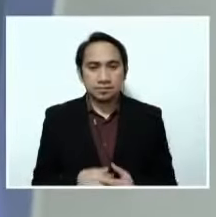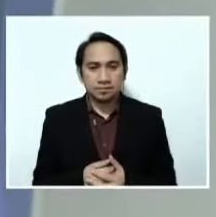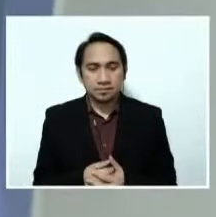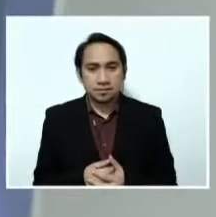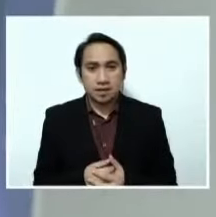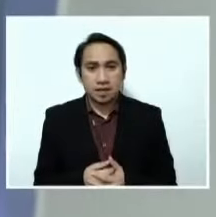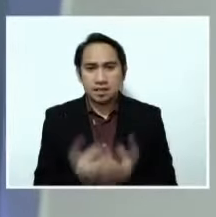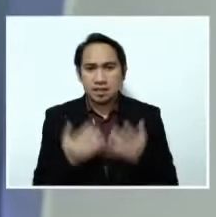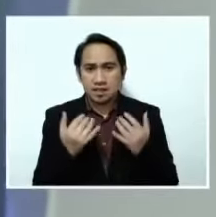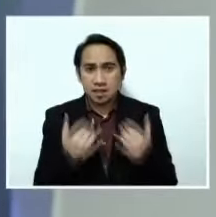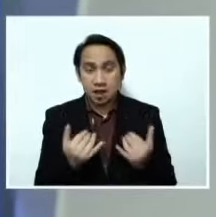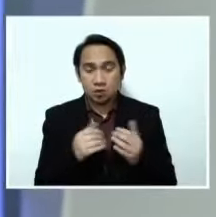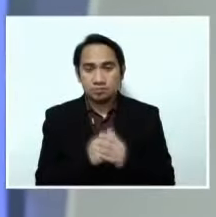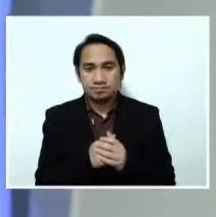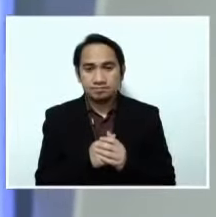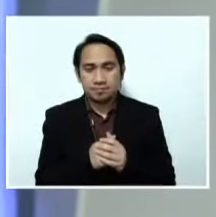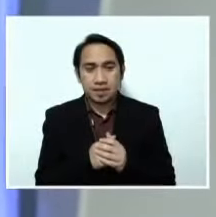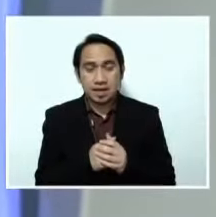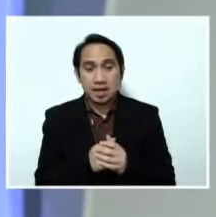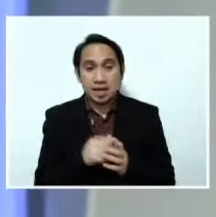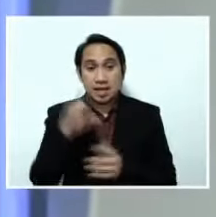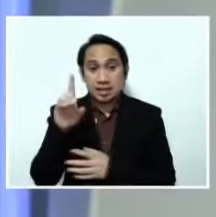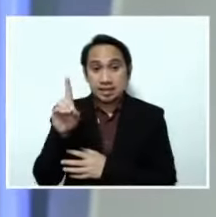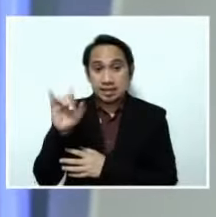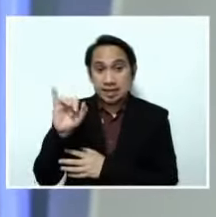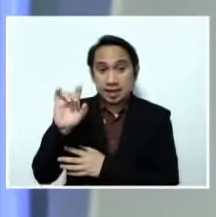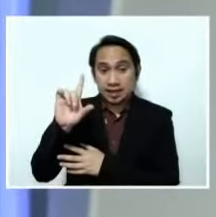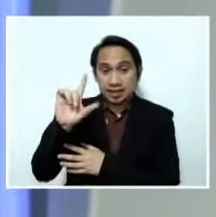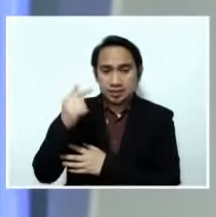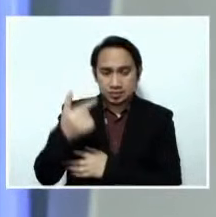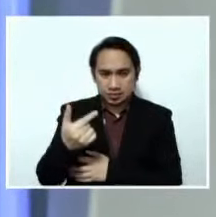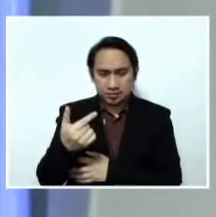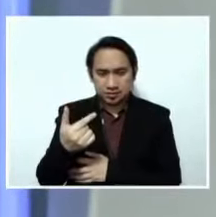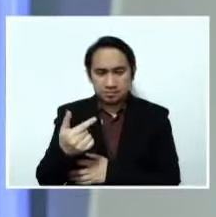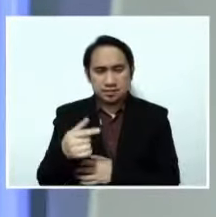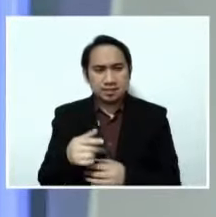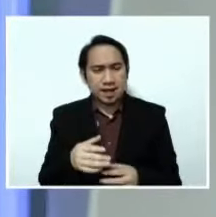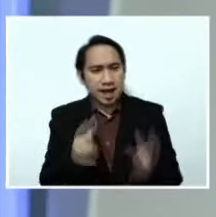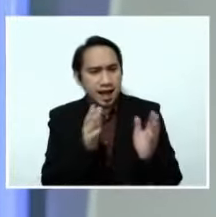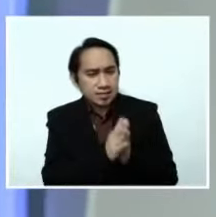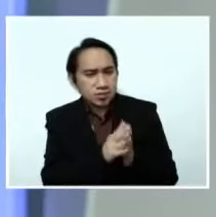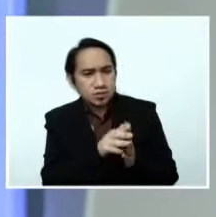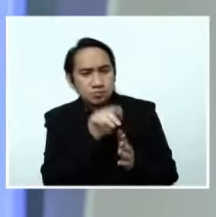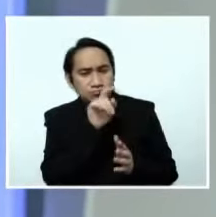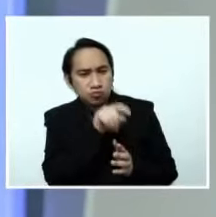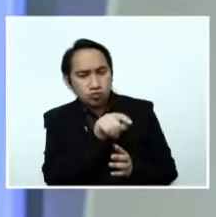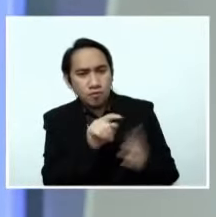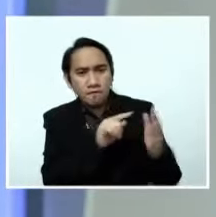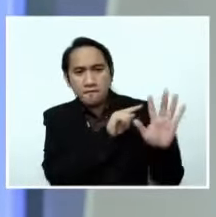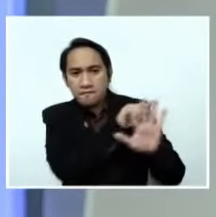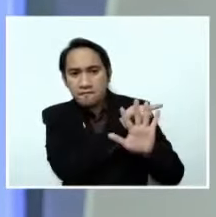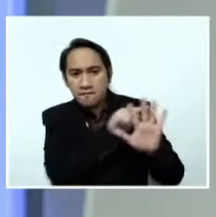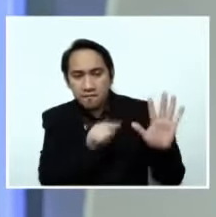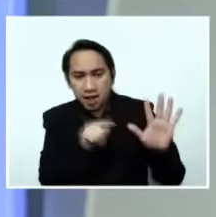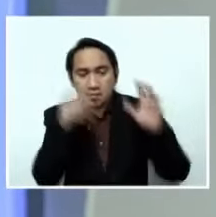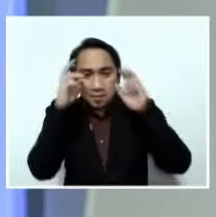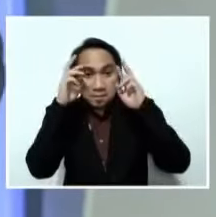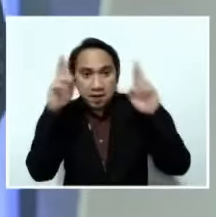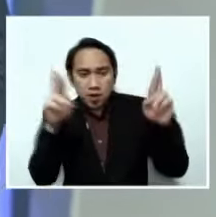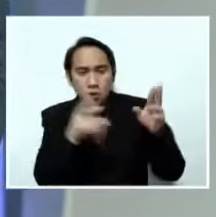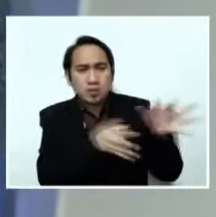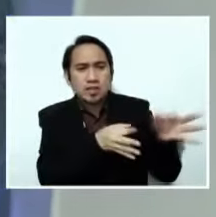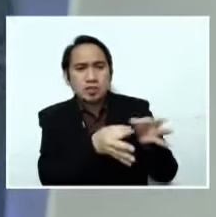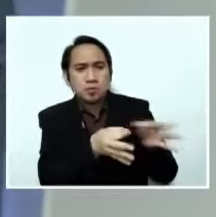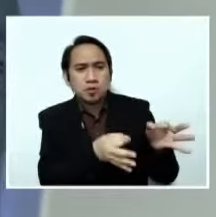Pinagpapaliwanag ng Department of Interior and Local Government ang limang alkalde na nagpapakuna kontra COVID-19 sa kabila ng